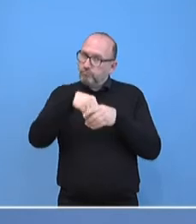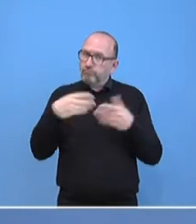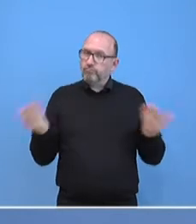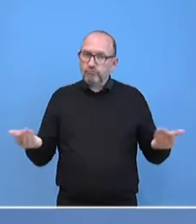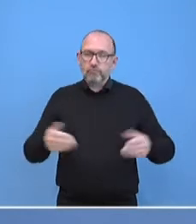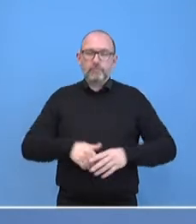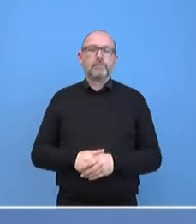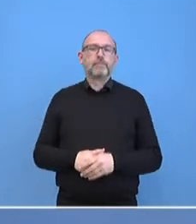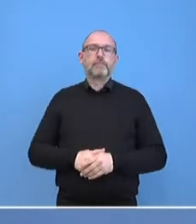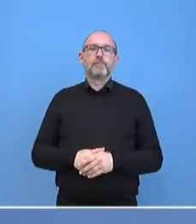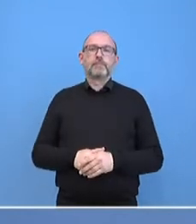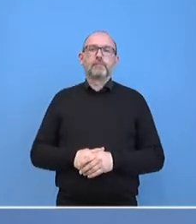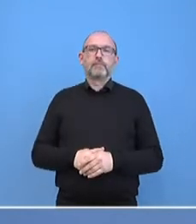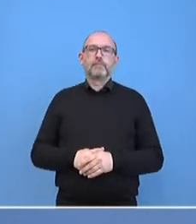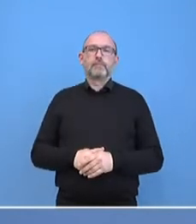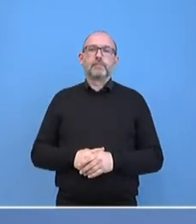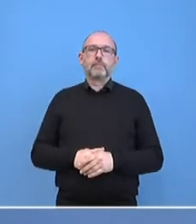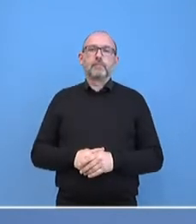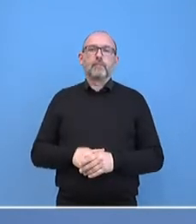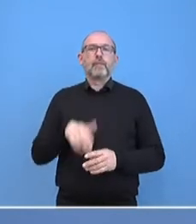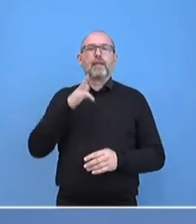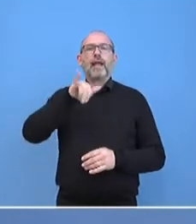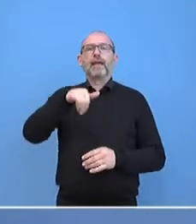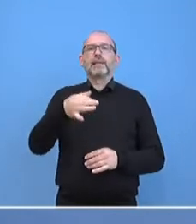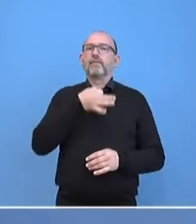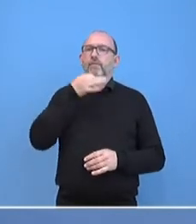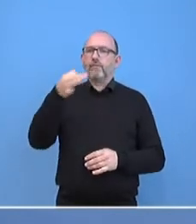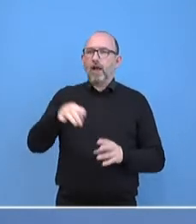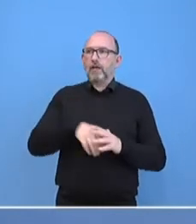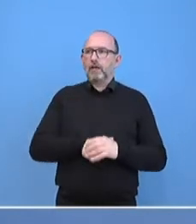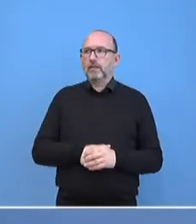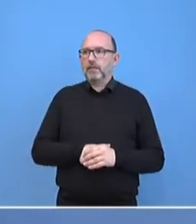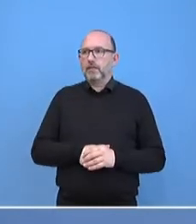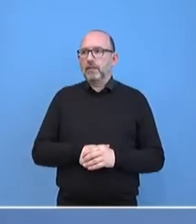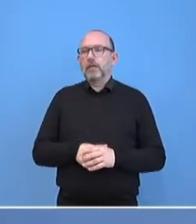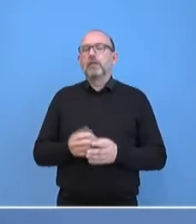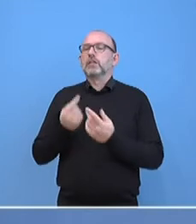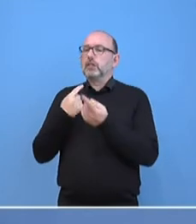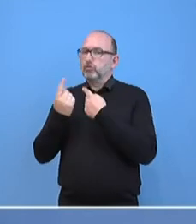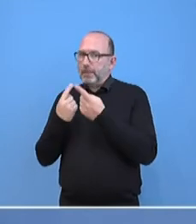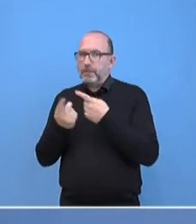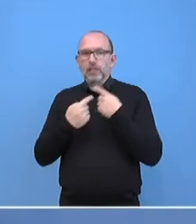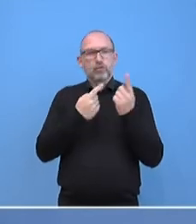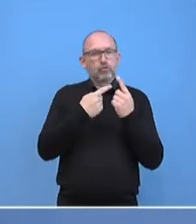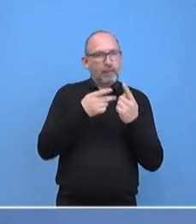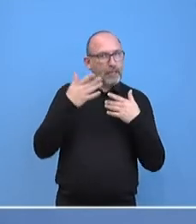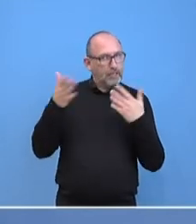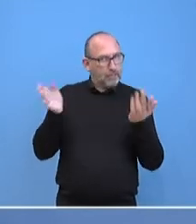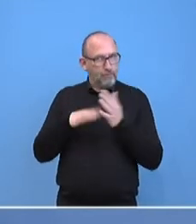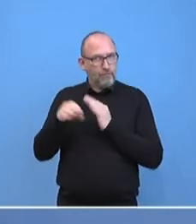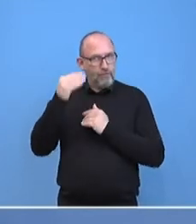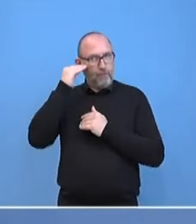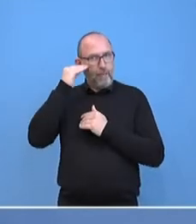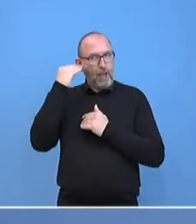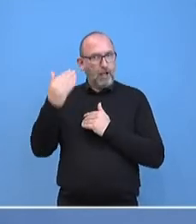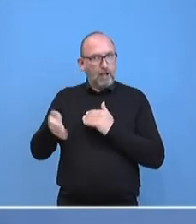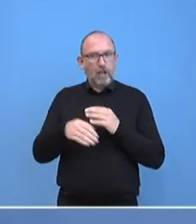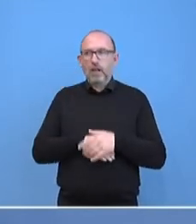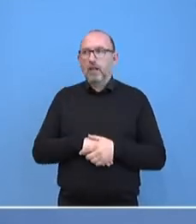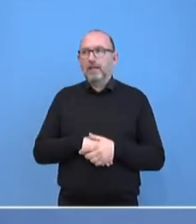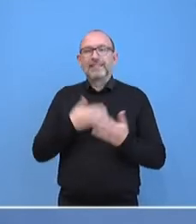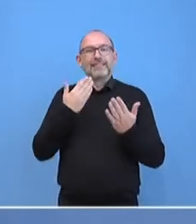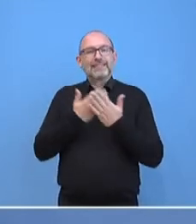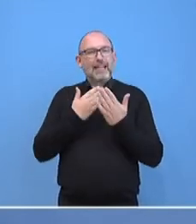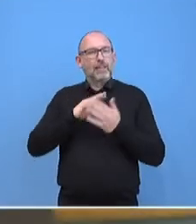Herr Jessen dazu? Ja, das Gespräch oder die Gespräche der Kanzlerin mit Führern der Konfliktparteien ist für mich der Anlass,